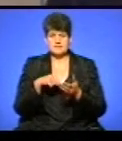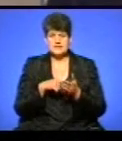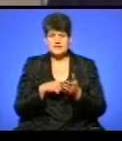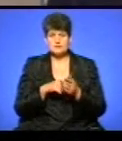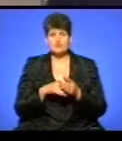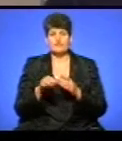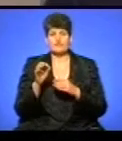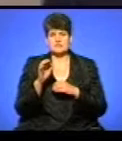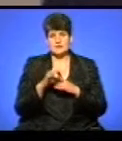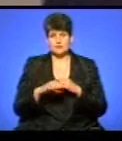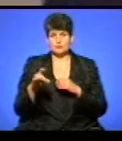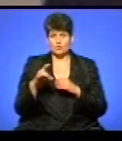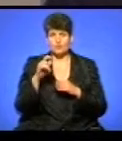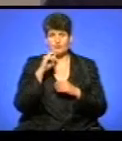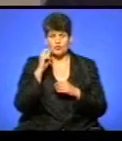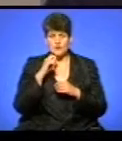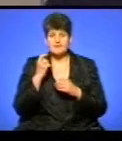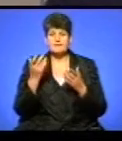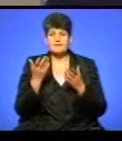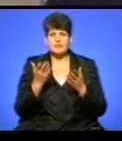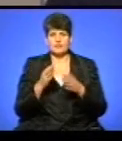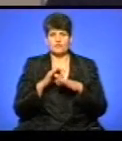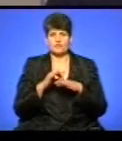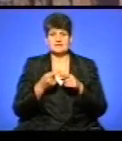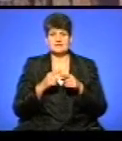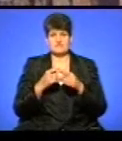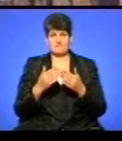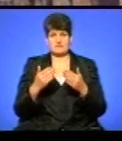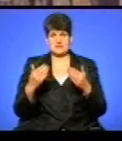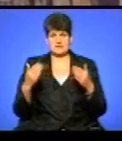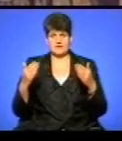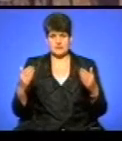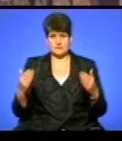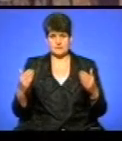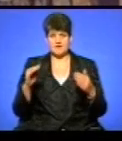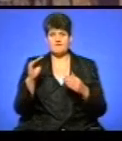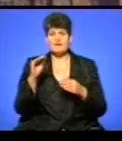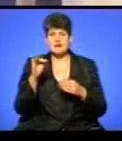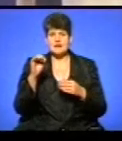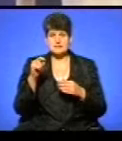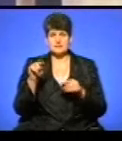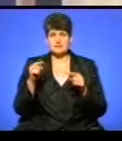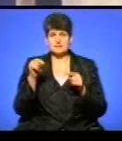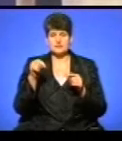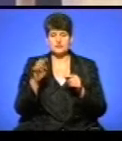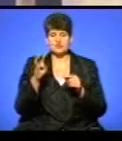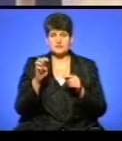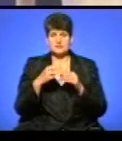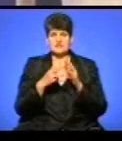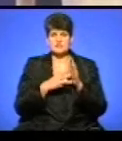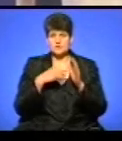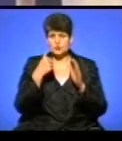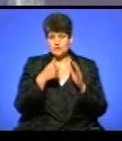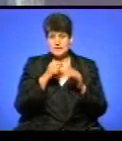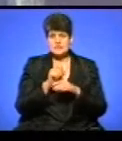тільки в Західному регіоні, а й в Україні, де відбувається така виставка. Фрески створили у 1418 році